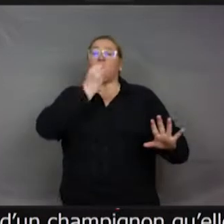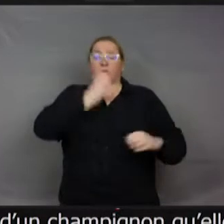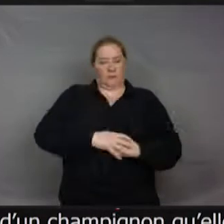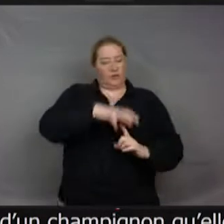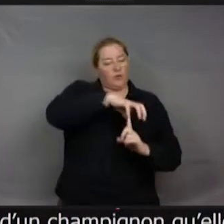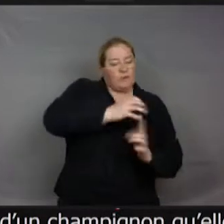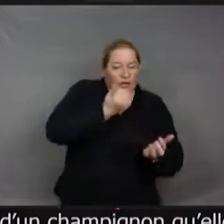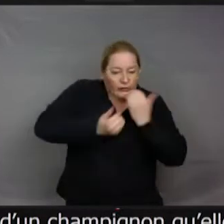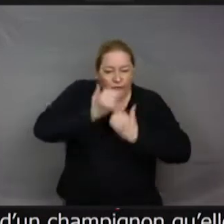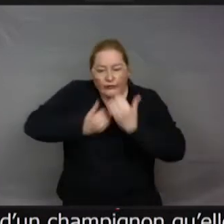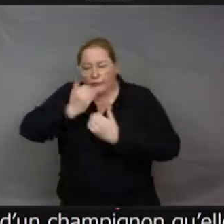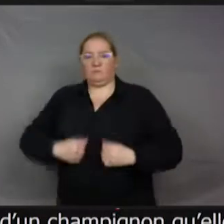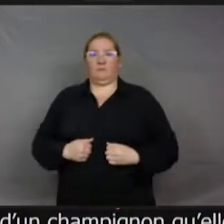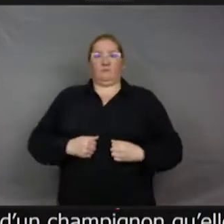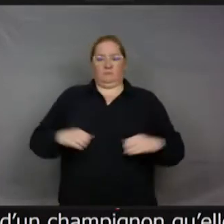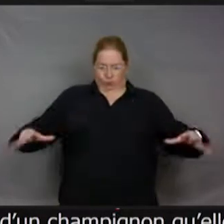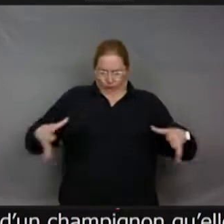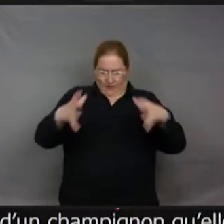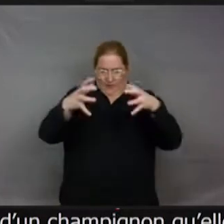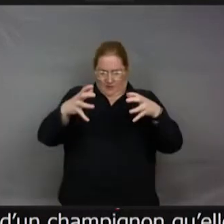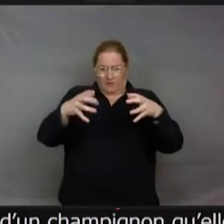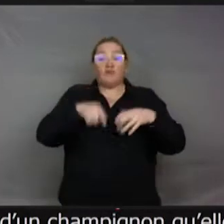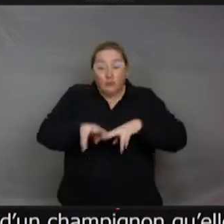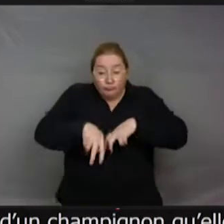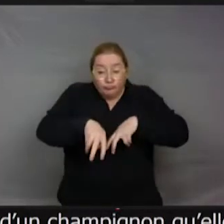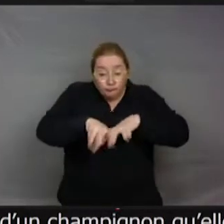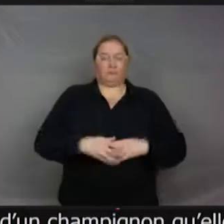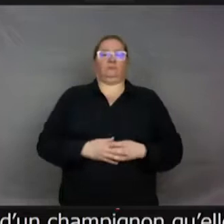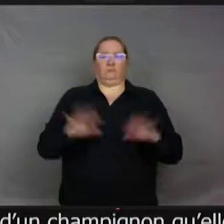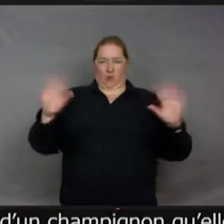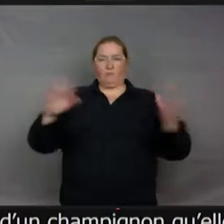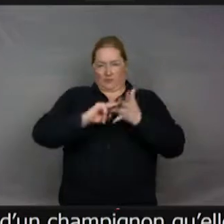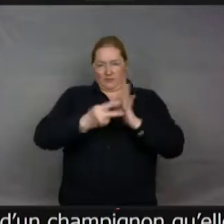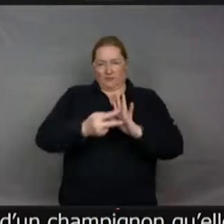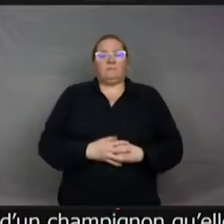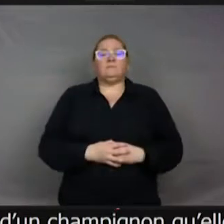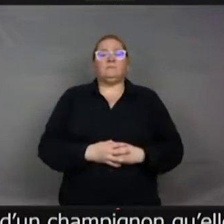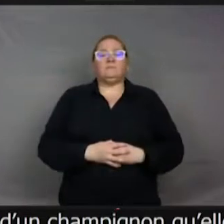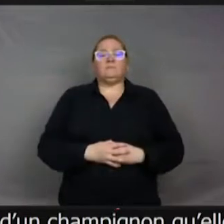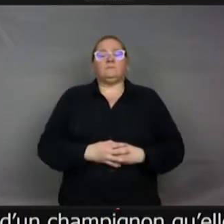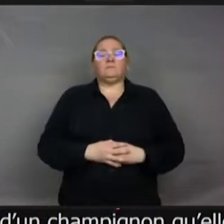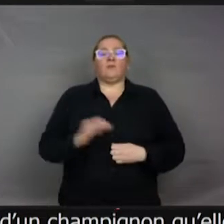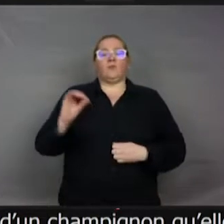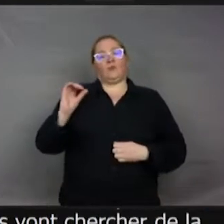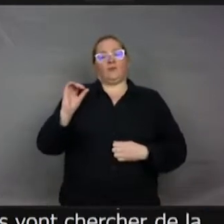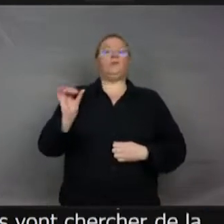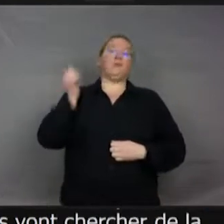et donc, elles l'élèvent à l'intérieur de la fourmilière. Donc, comment elles font ? Elles vont chercher de la nourriture. Donc, on voit les petites fourmis qui